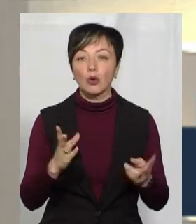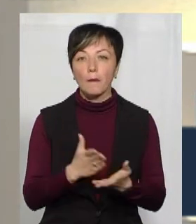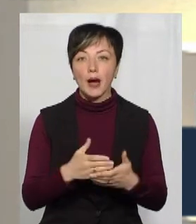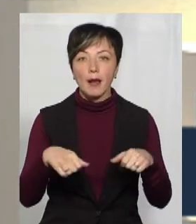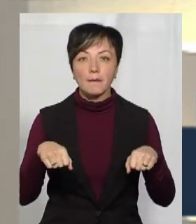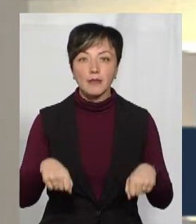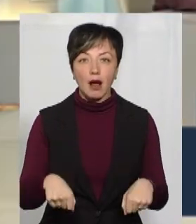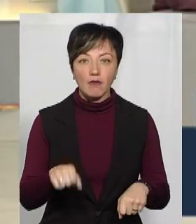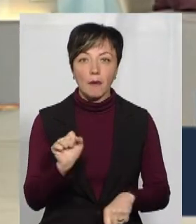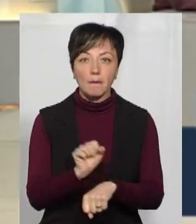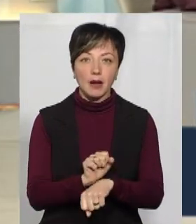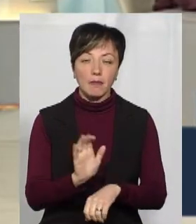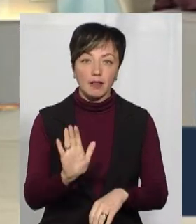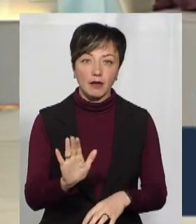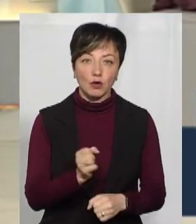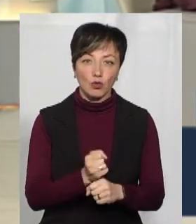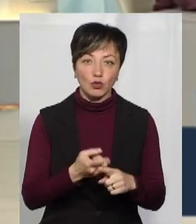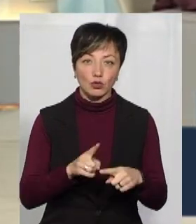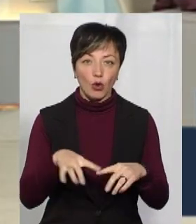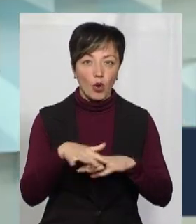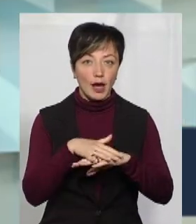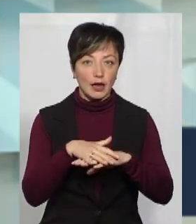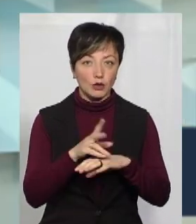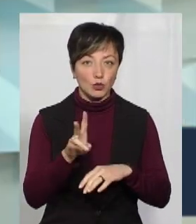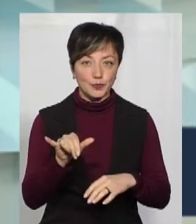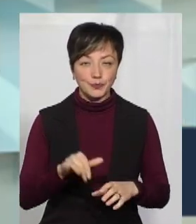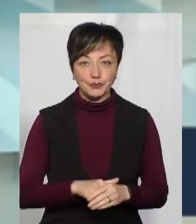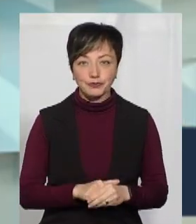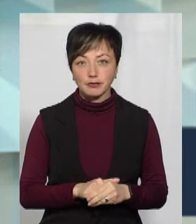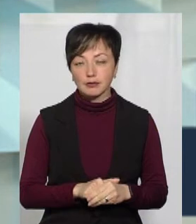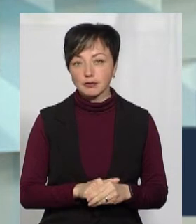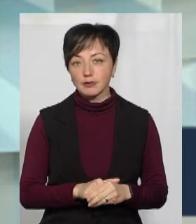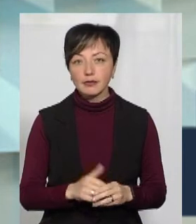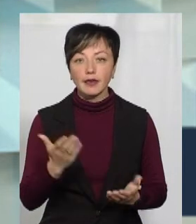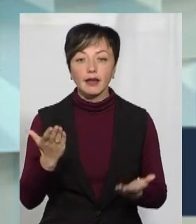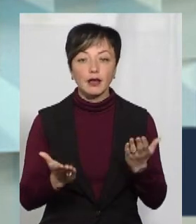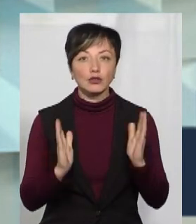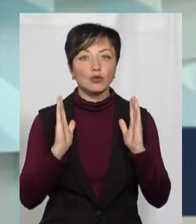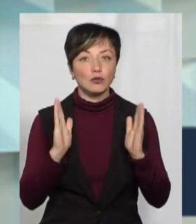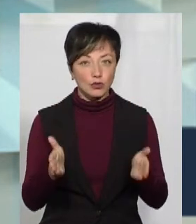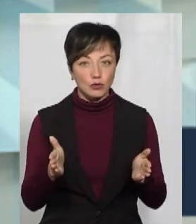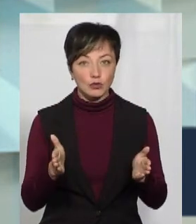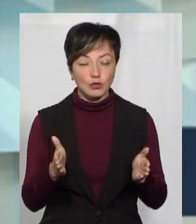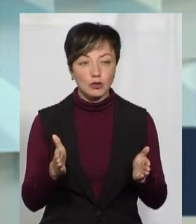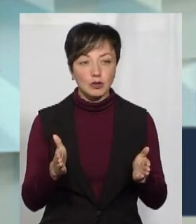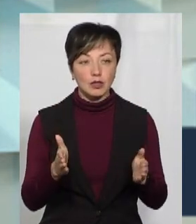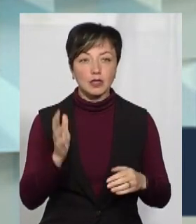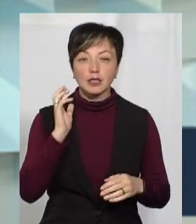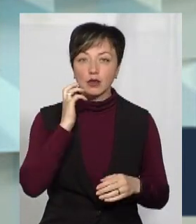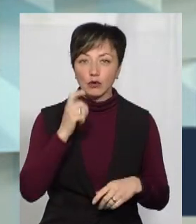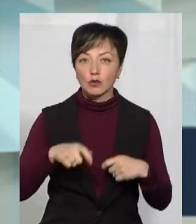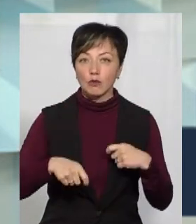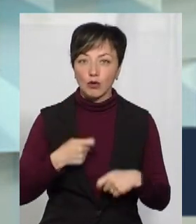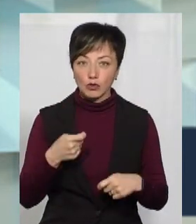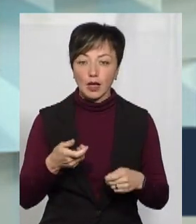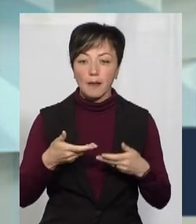право припинити, знову ж таки, роботу цього ринку? Власне, якщо будуть дуже серйозні порушення, я